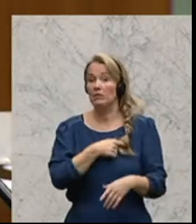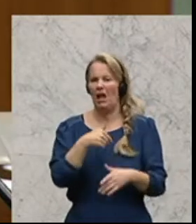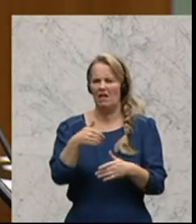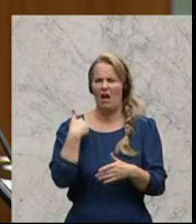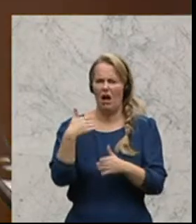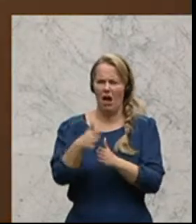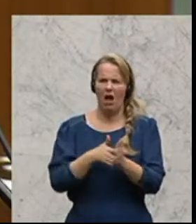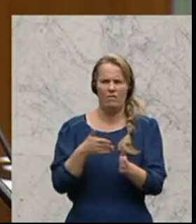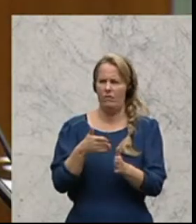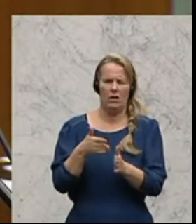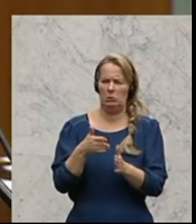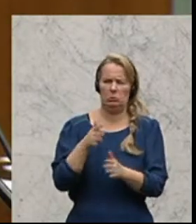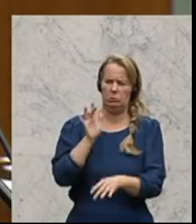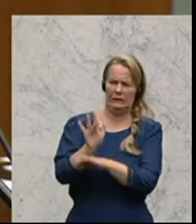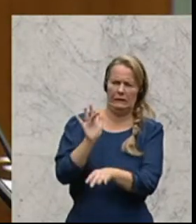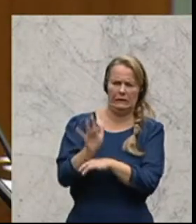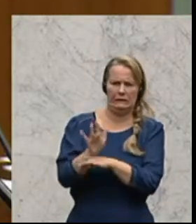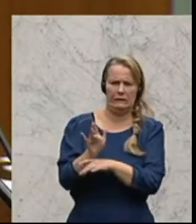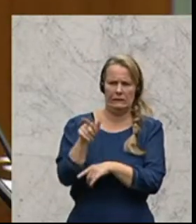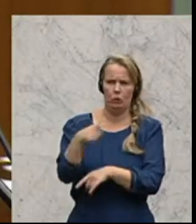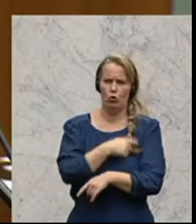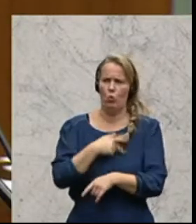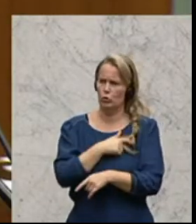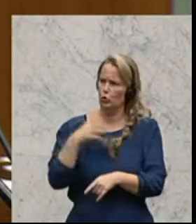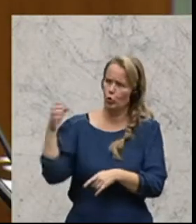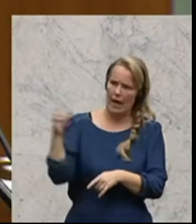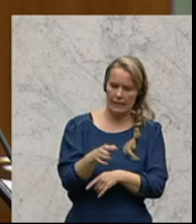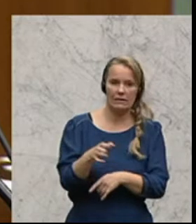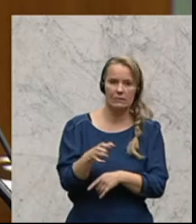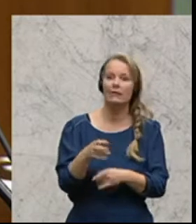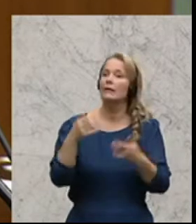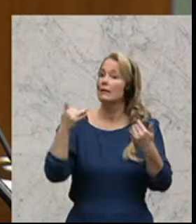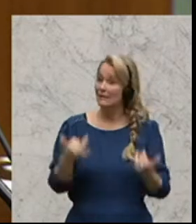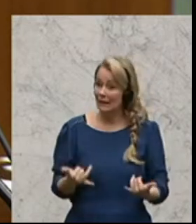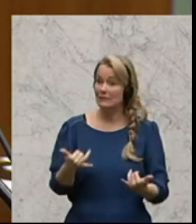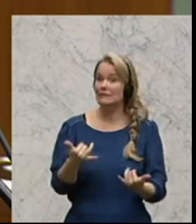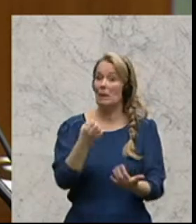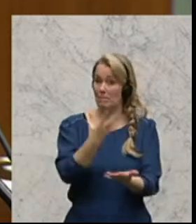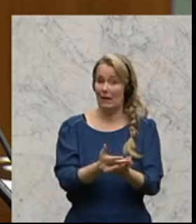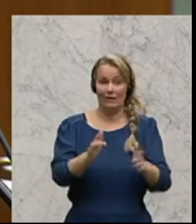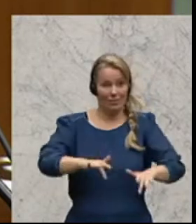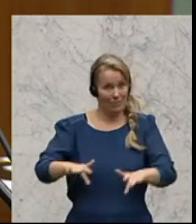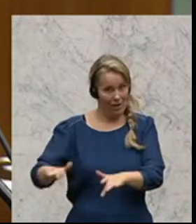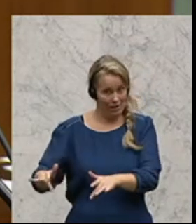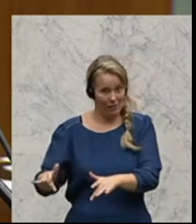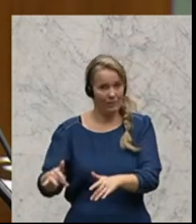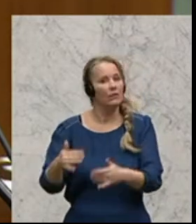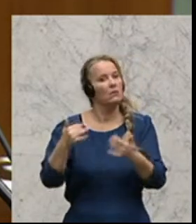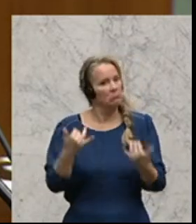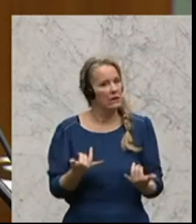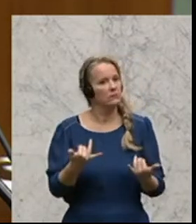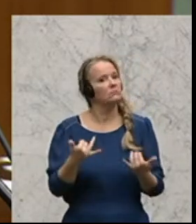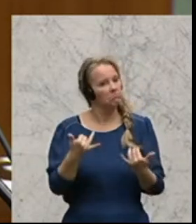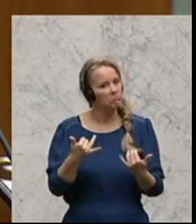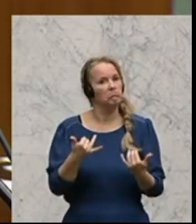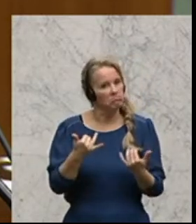Einsetzung dieser Kommission sehr kritisiert, gab sehr kritische Stimmen. Jetzt liegt der Bericht vor und es wird auch